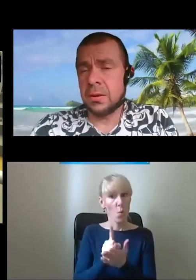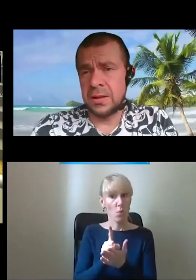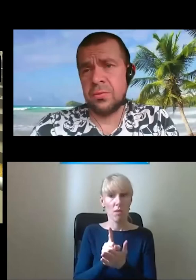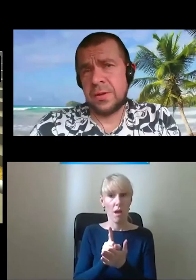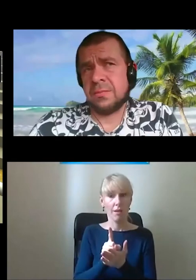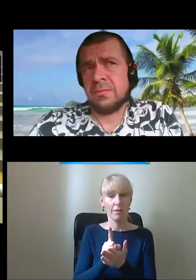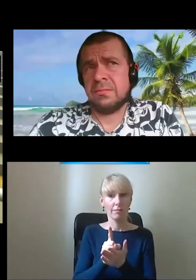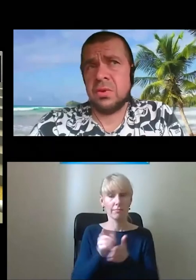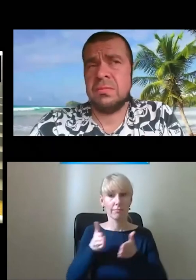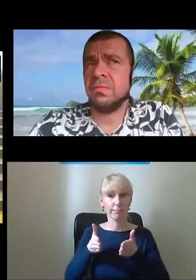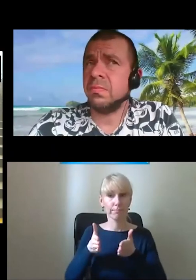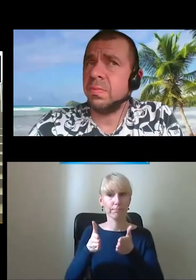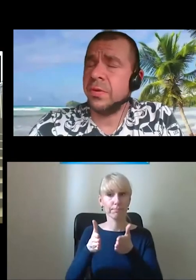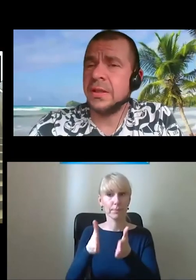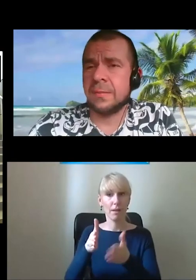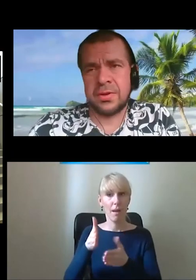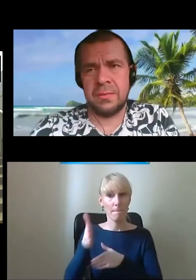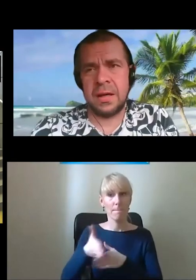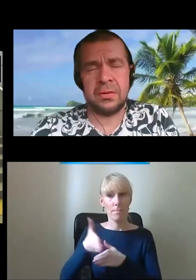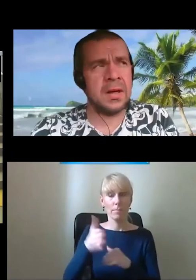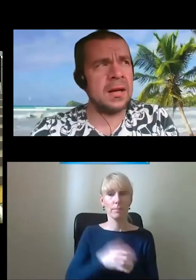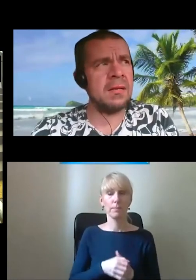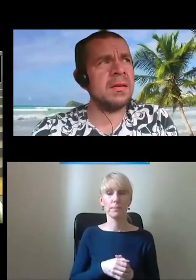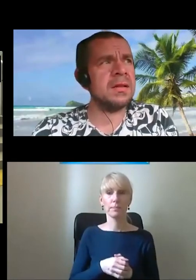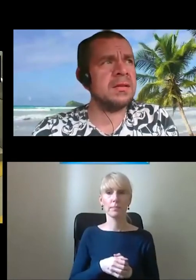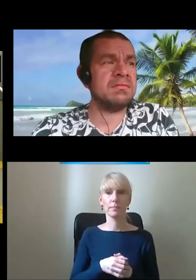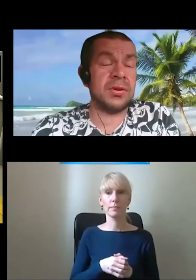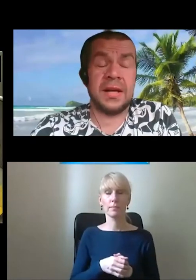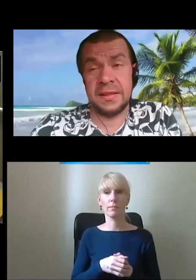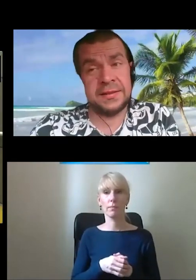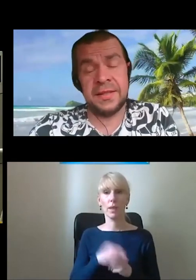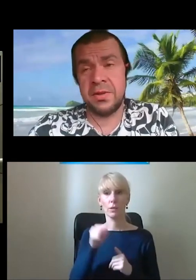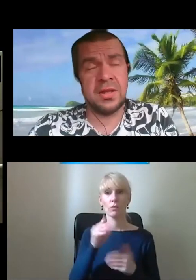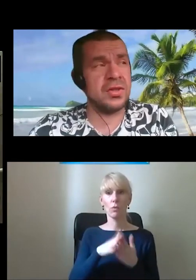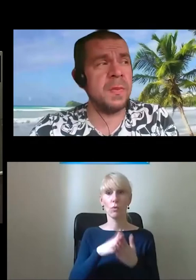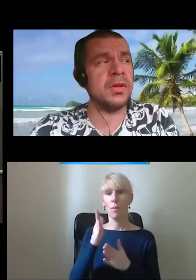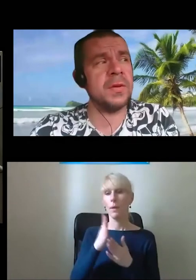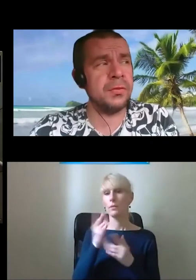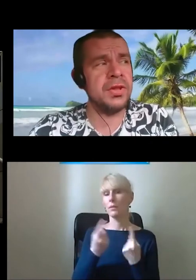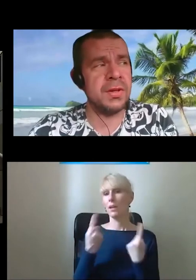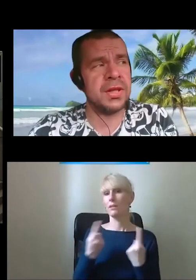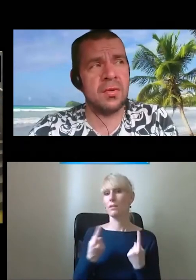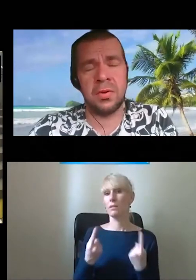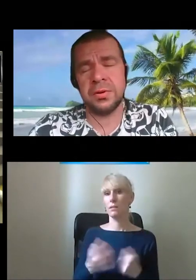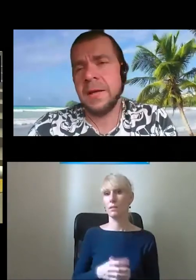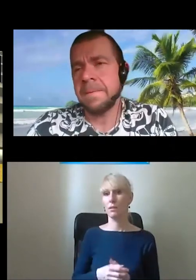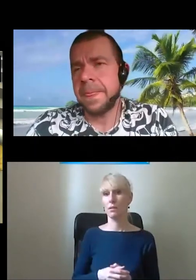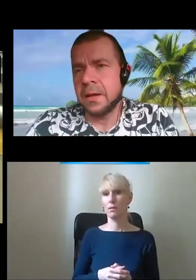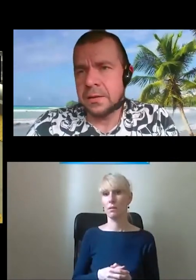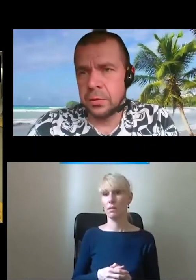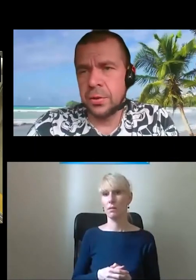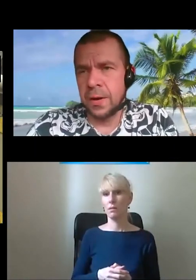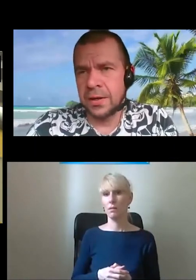która też uważam, no powinna być chyba dograna organizacyjnie, myślę, że ci panowie powinni mieć taką moc.